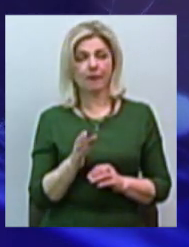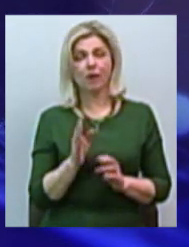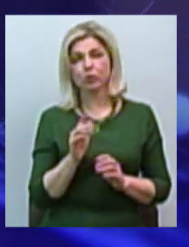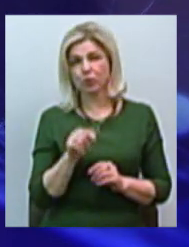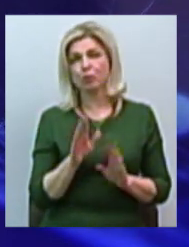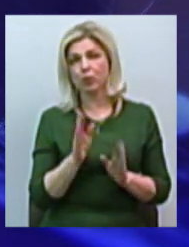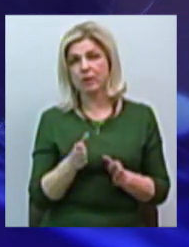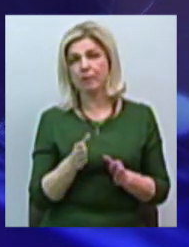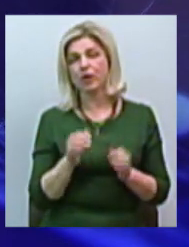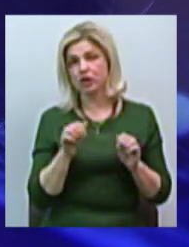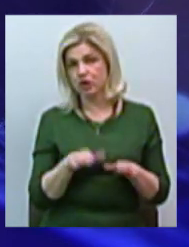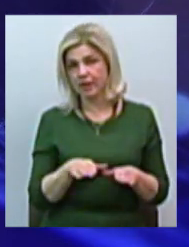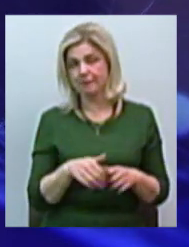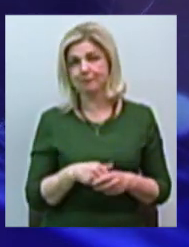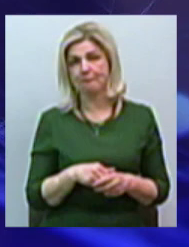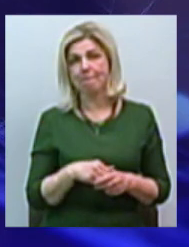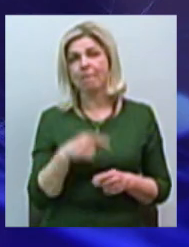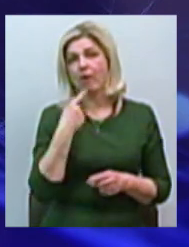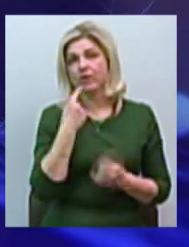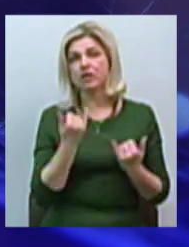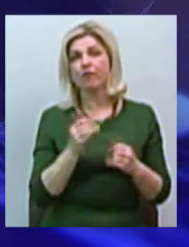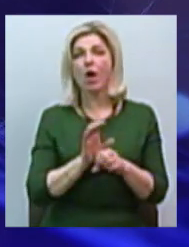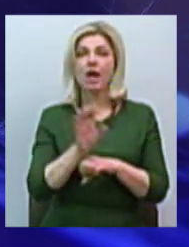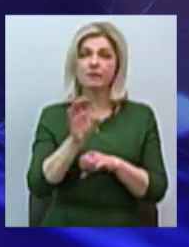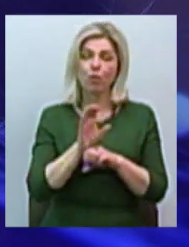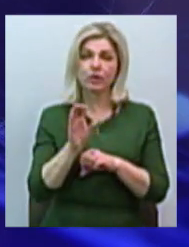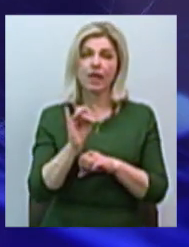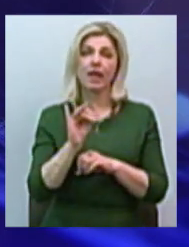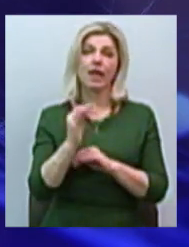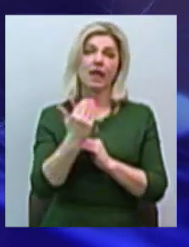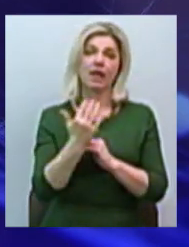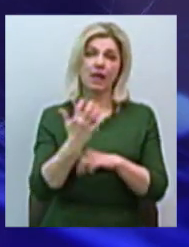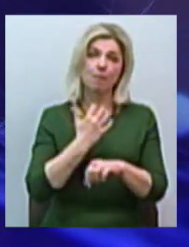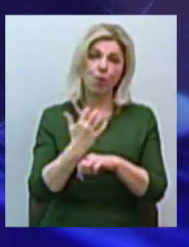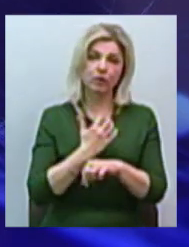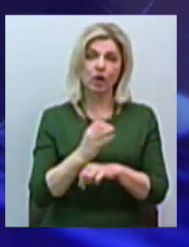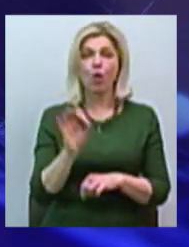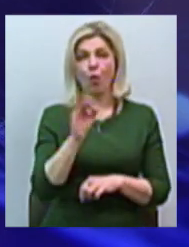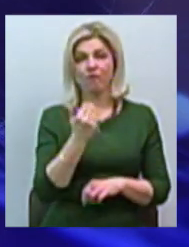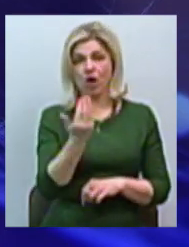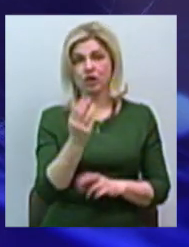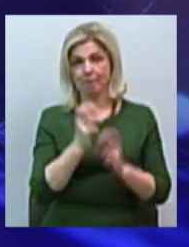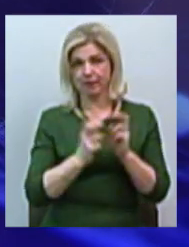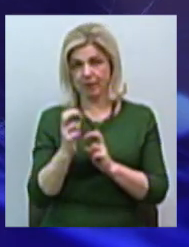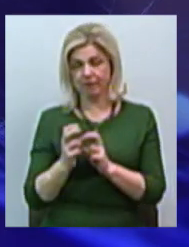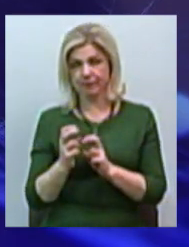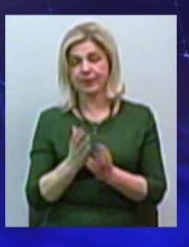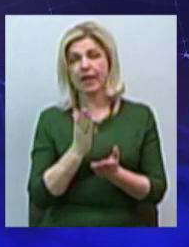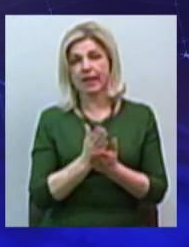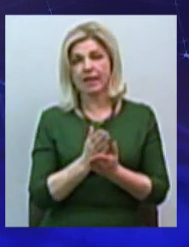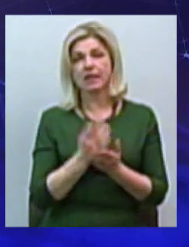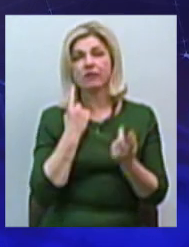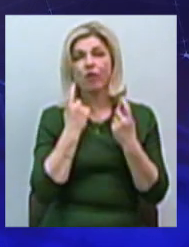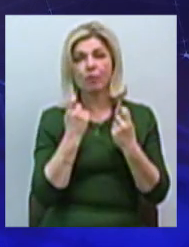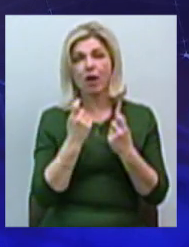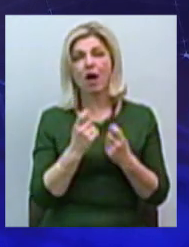Ви вже сьогодні говорили про експорт-імпорт, зокрема і ваше підприємство. Маємо дані від головного